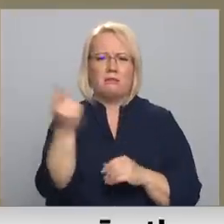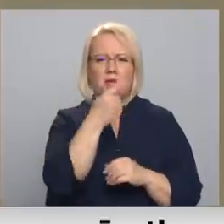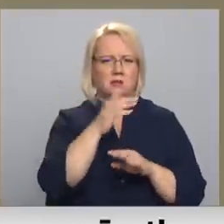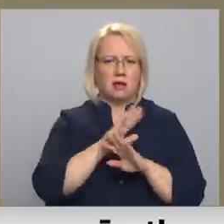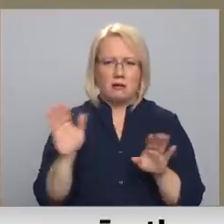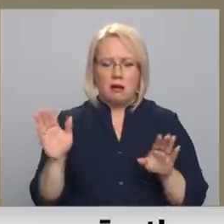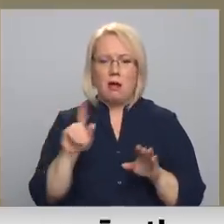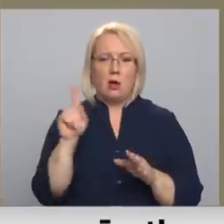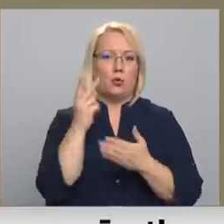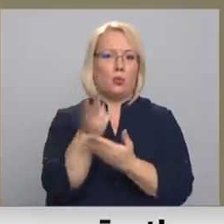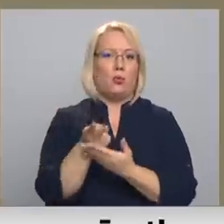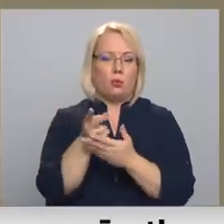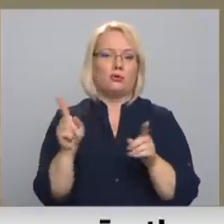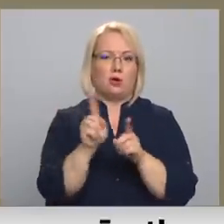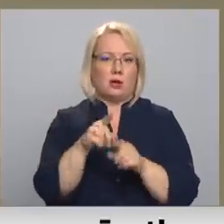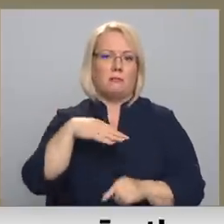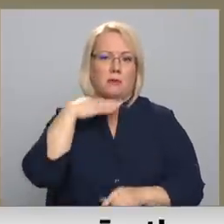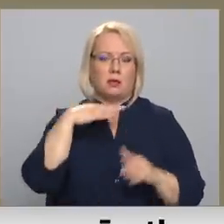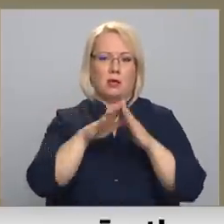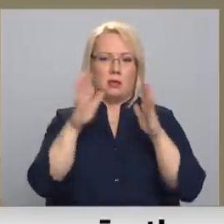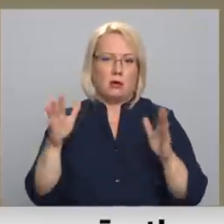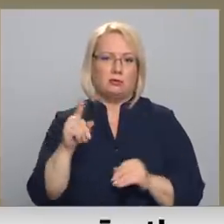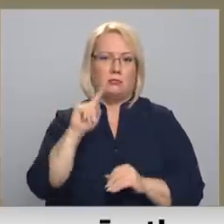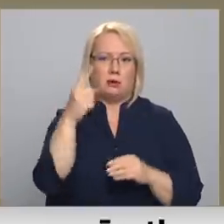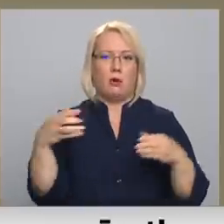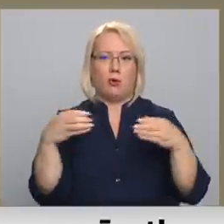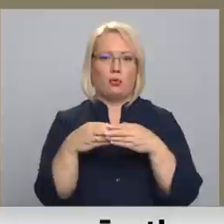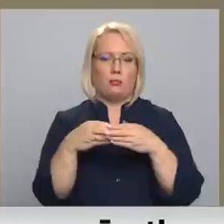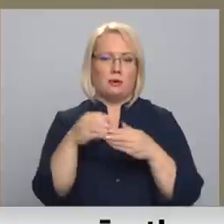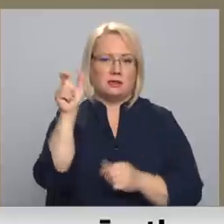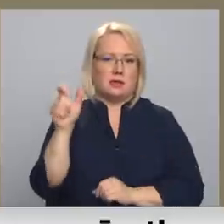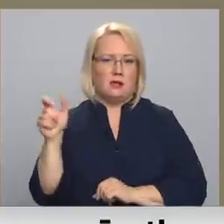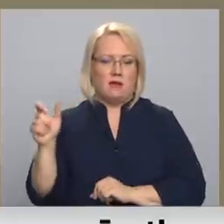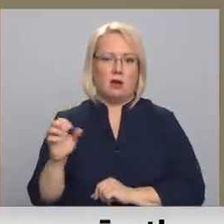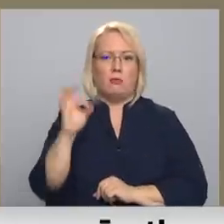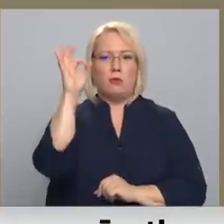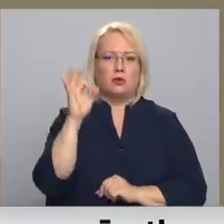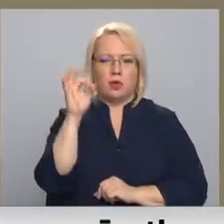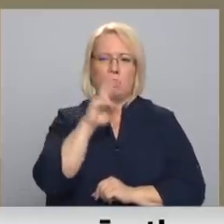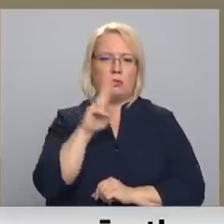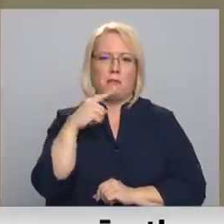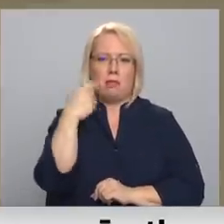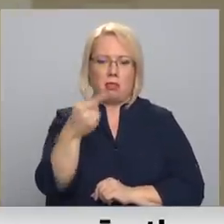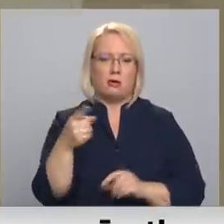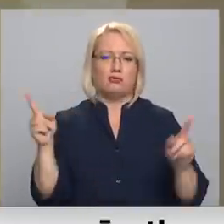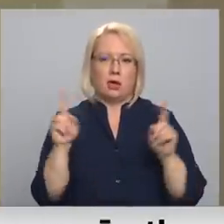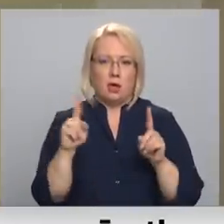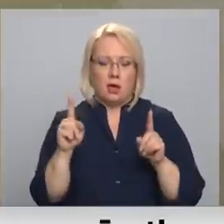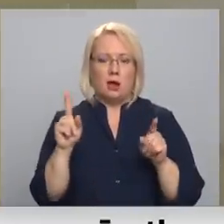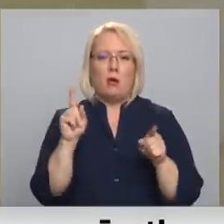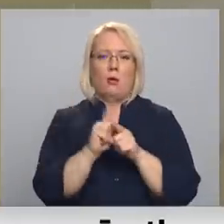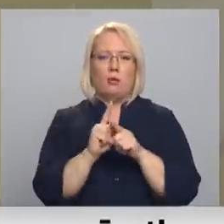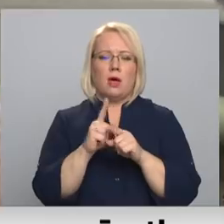Gulošu pietiekoši daudz pirmās grupas cilvēku invalīdu procentos nepateikšu, bet ir. Un lielie